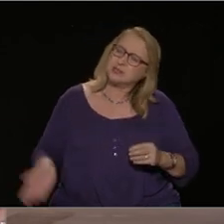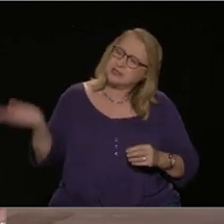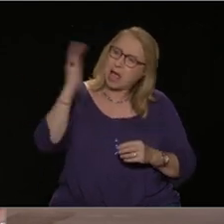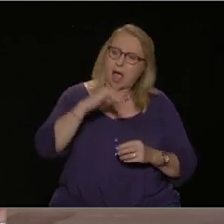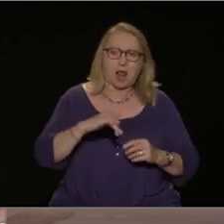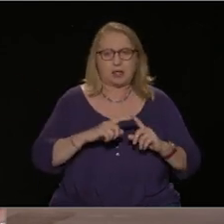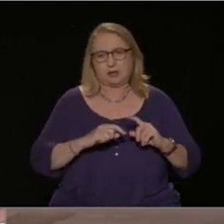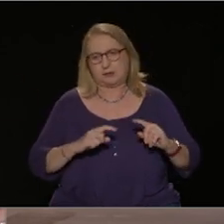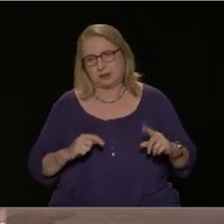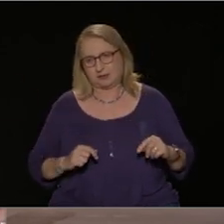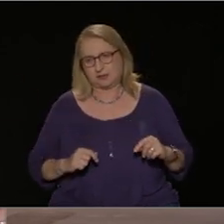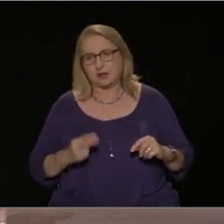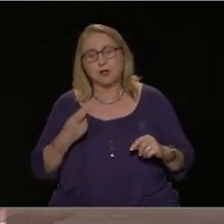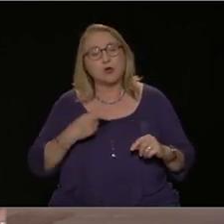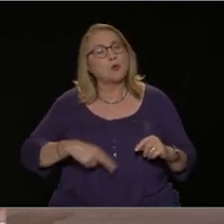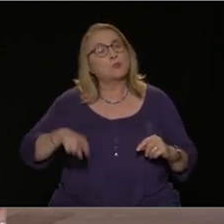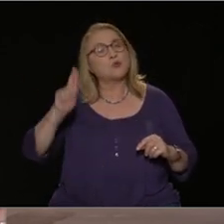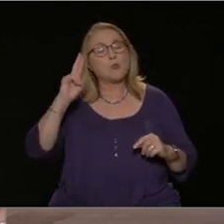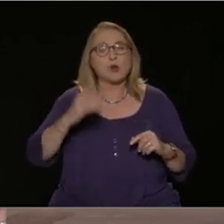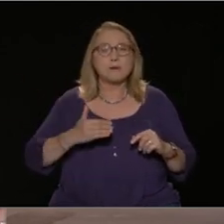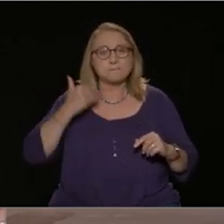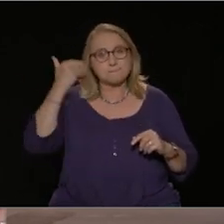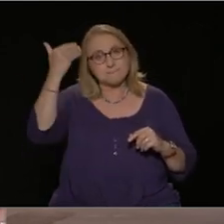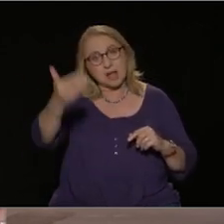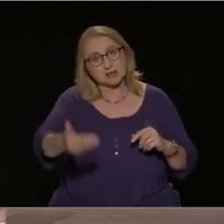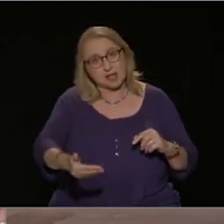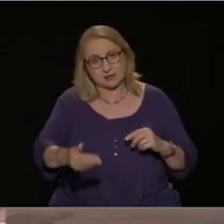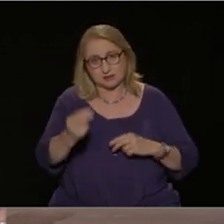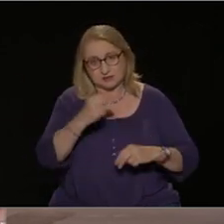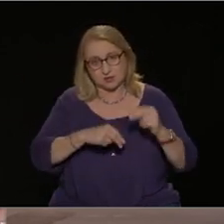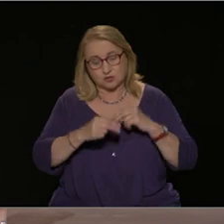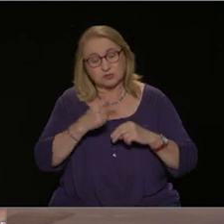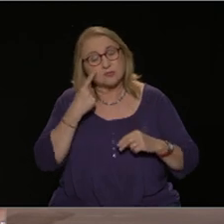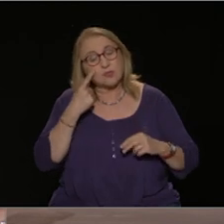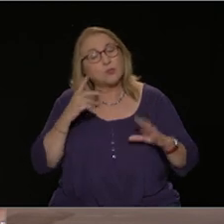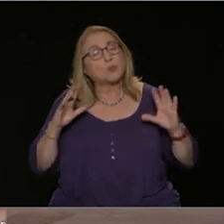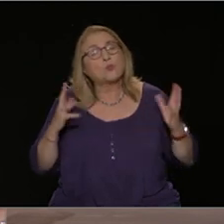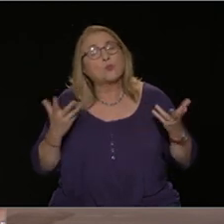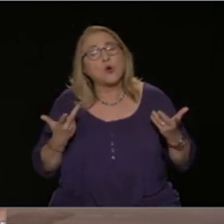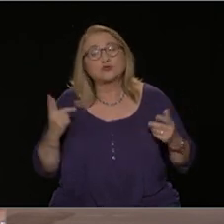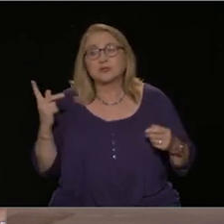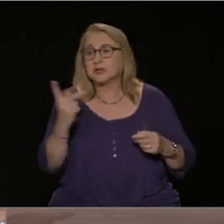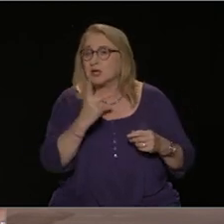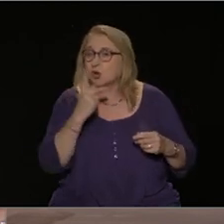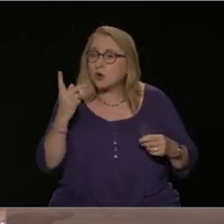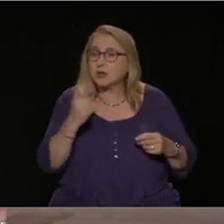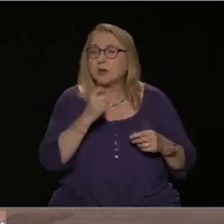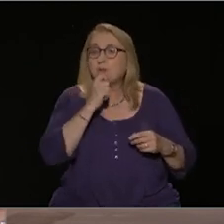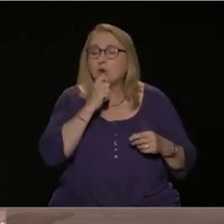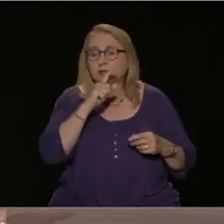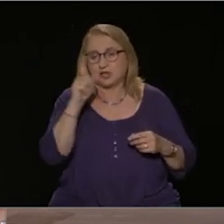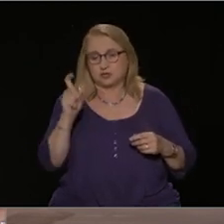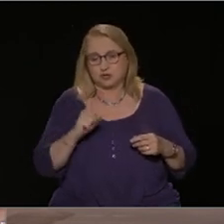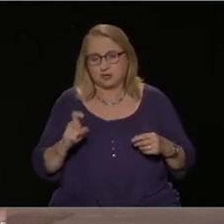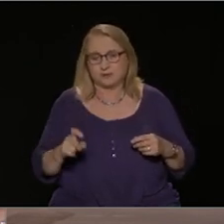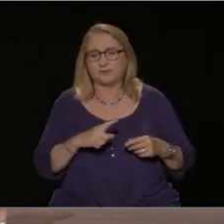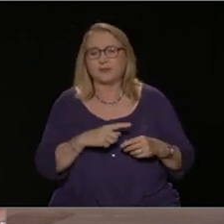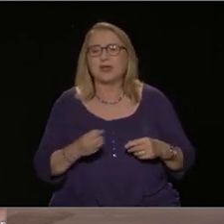Υπότιτλοι AUTHORWAVE Η Νέα Δημοκρατία του Κυριάκου Μητσοτάκη,